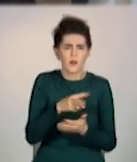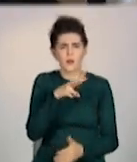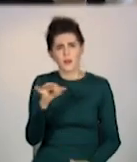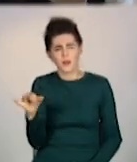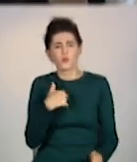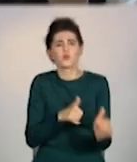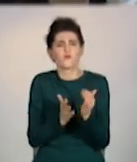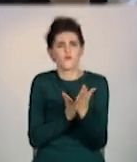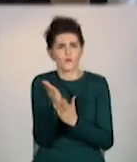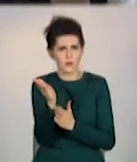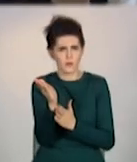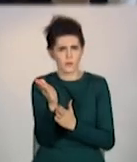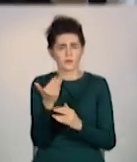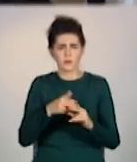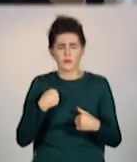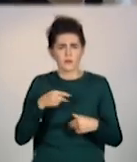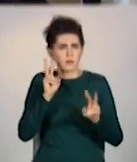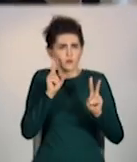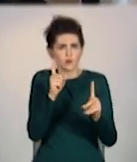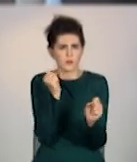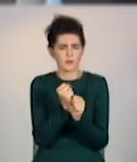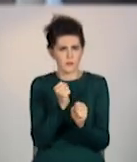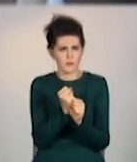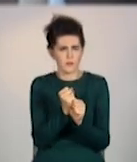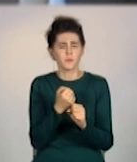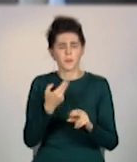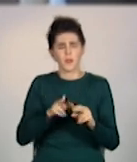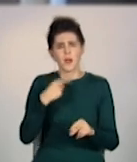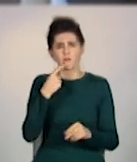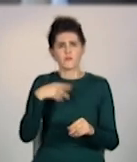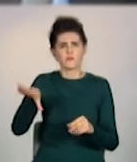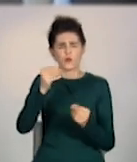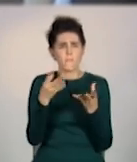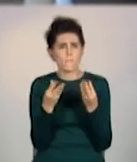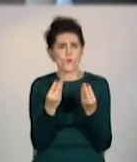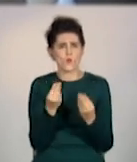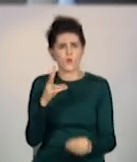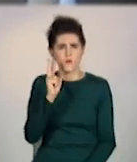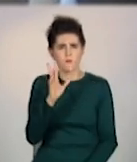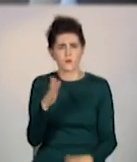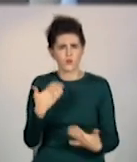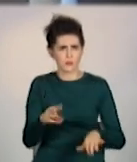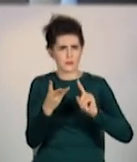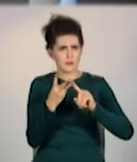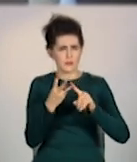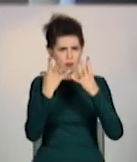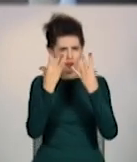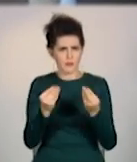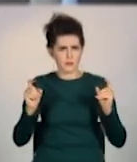вигрібай. Я навіть взагалі не знаю. У вогтих квартирах мешканці садять уже третій день.